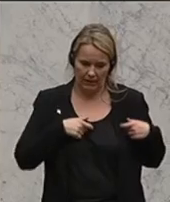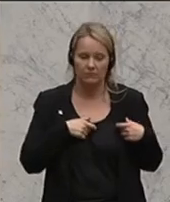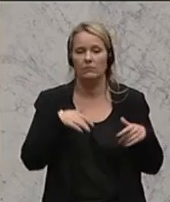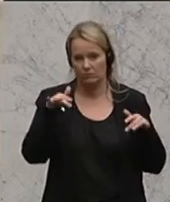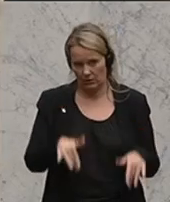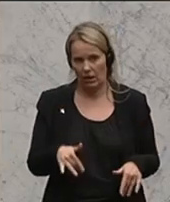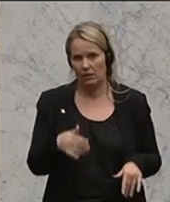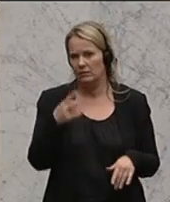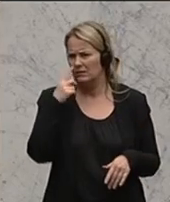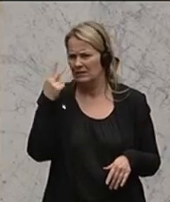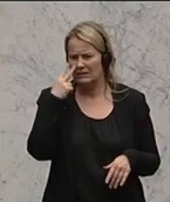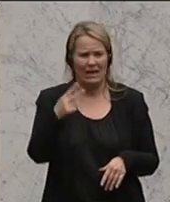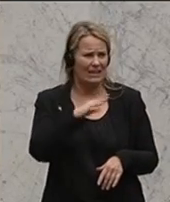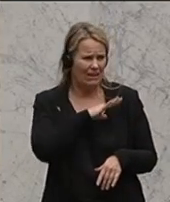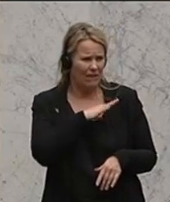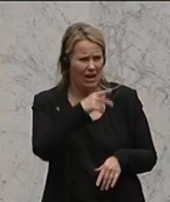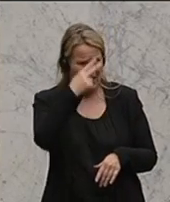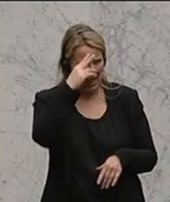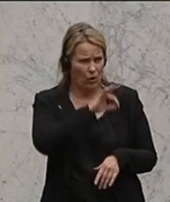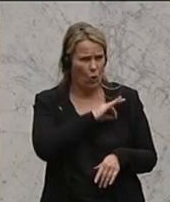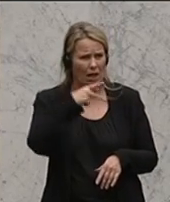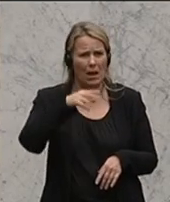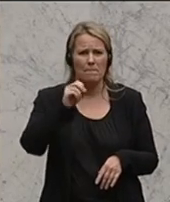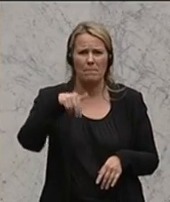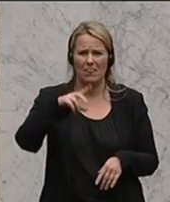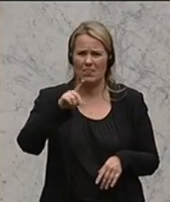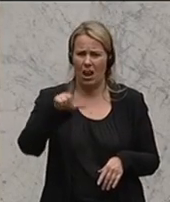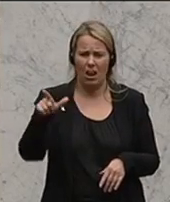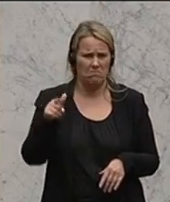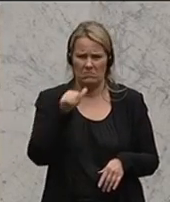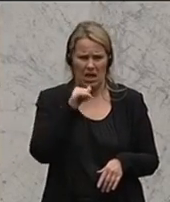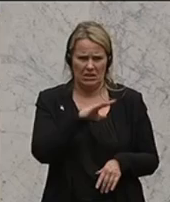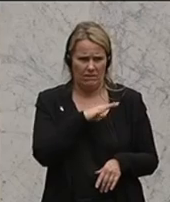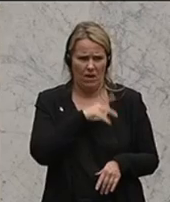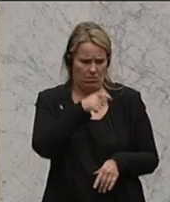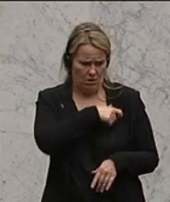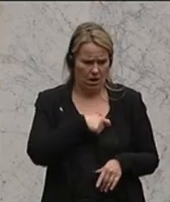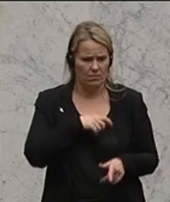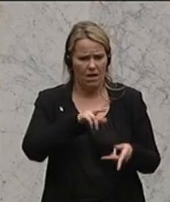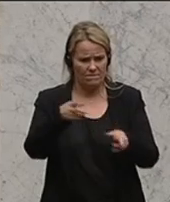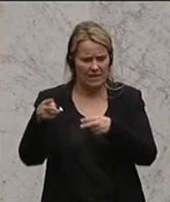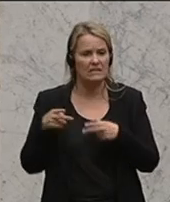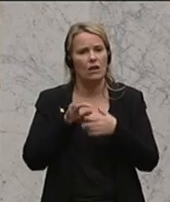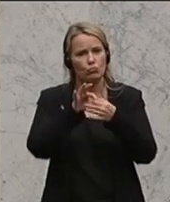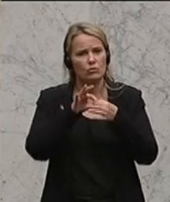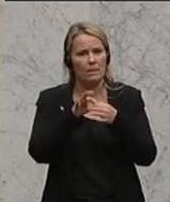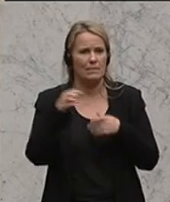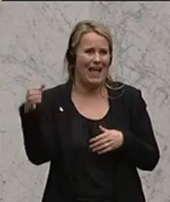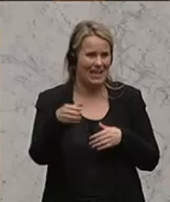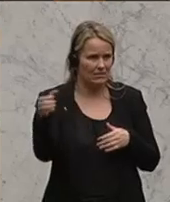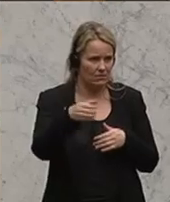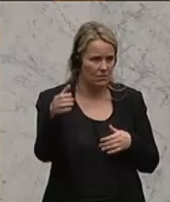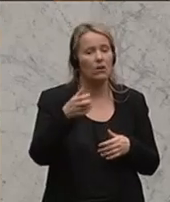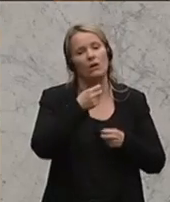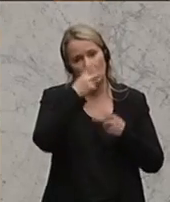die Gefahren, die Sie hier beschrieben haben, Herr Kollege Pendl, nicht. Diese Kennzeichnung kann wechseln. Sie muss einsatzbezogen sein. Und natürlich wäre